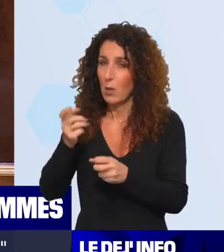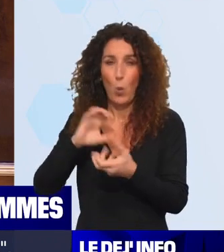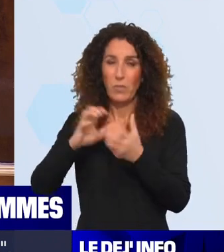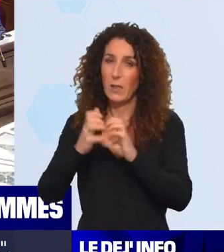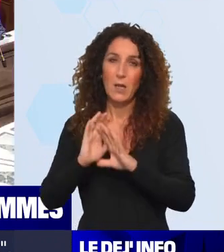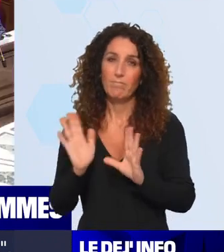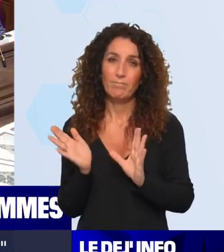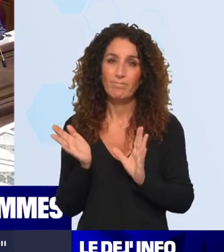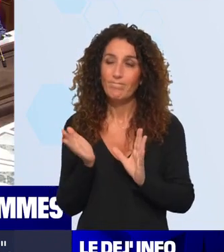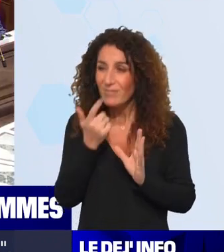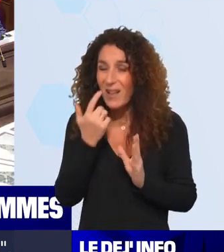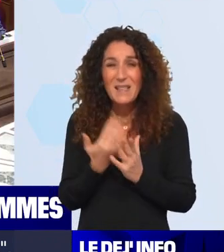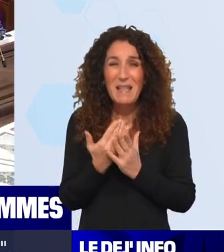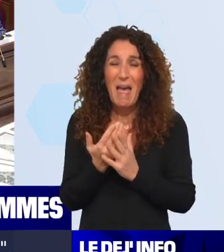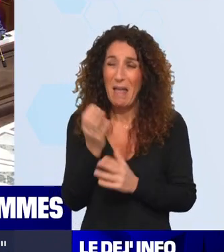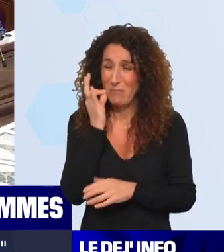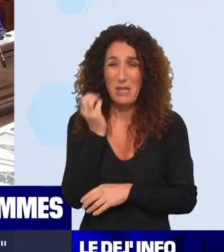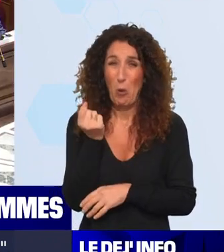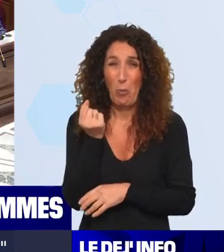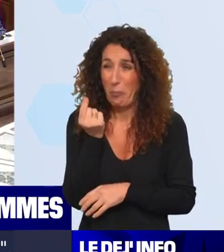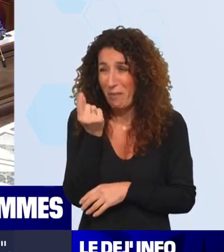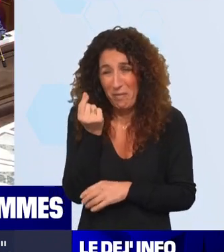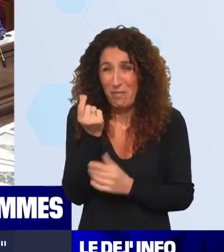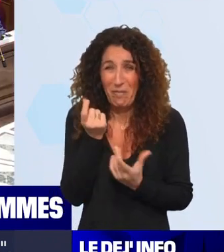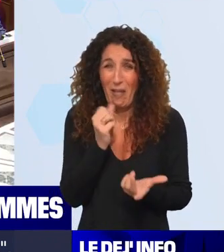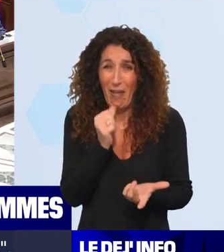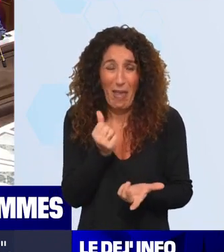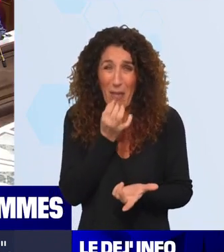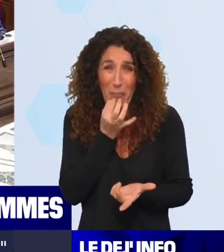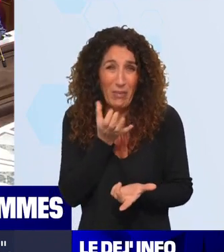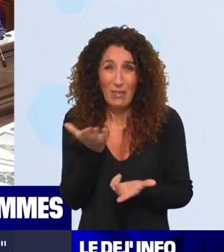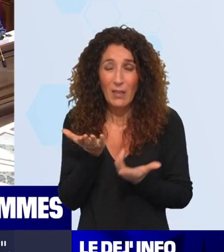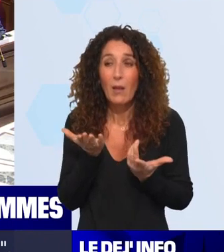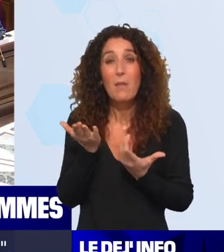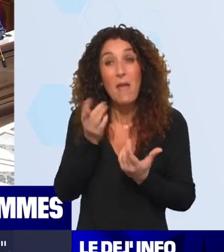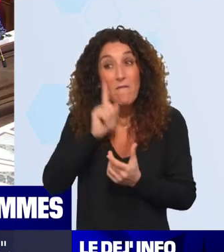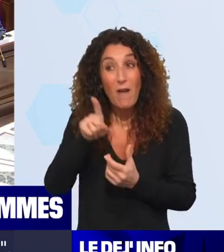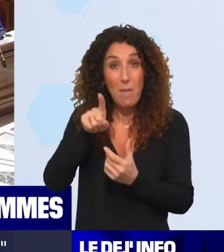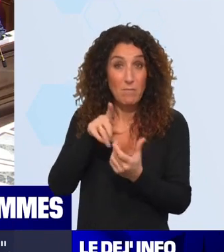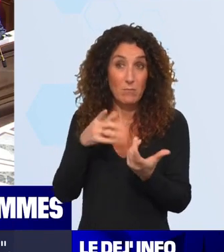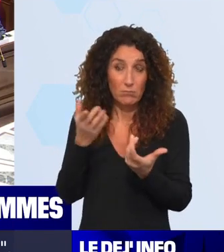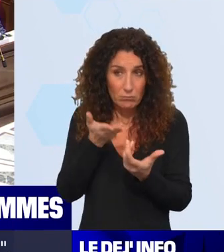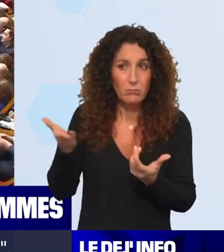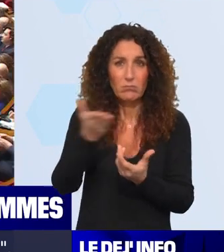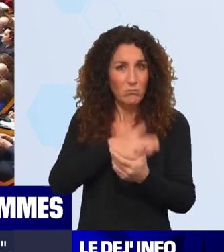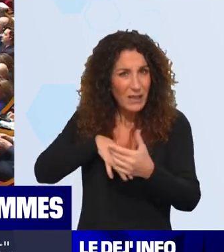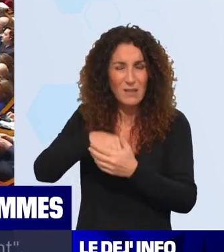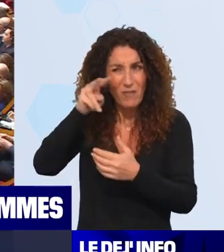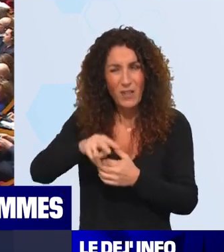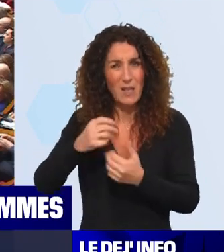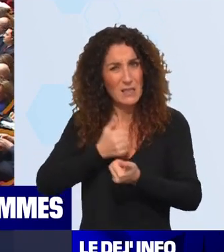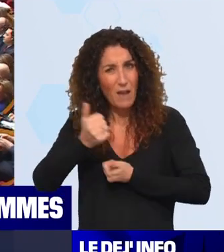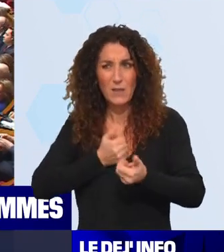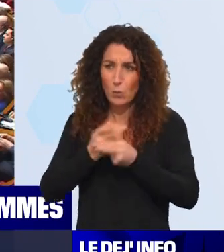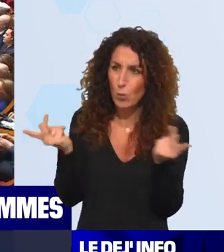tout ça, ça reste des gouttes d'eau. Il nous faut nous attaquer à la participation des femmes sur le marché du travail, avec par exemple un vrai service public de la petite